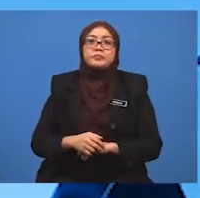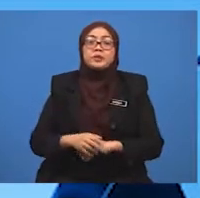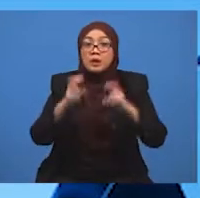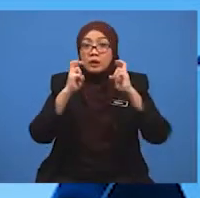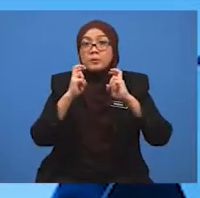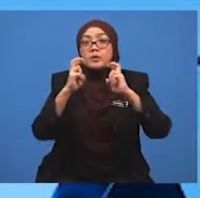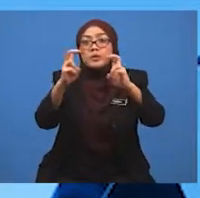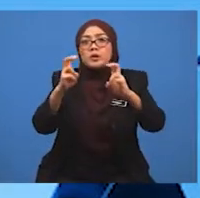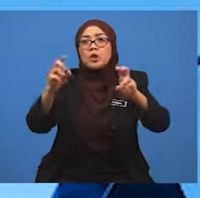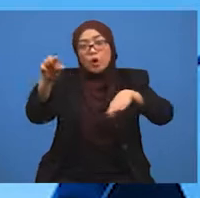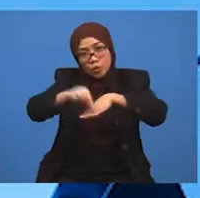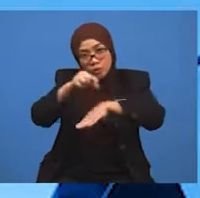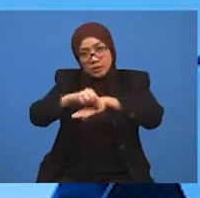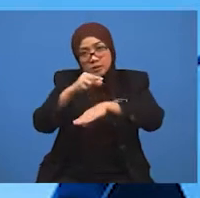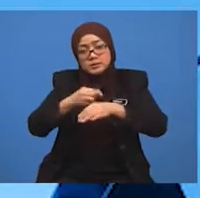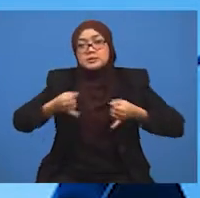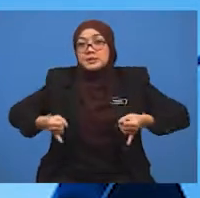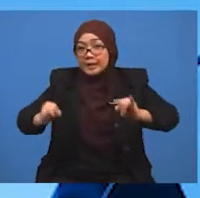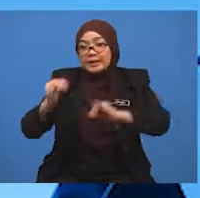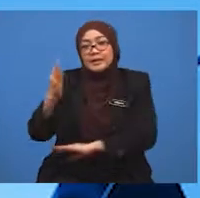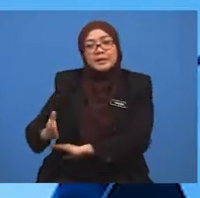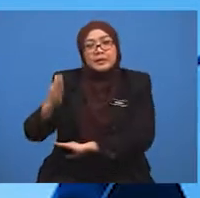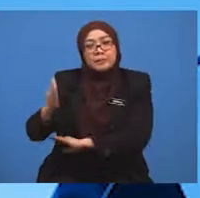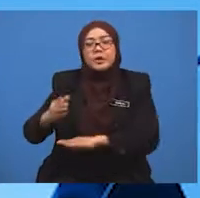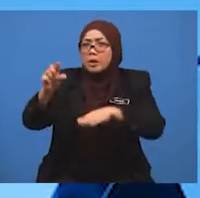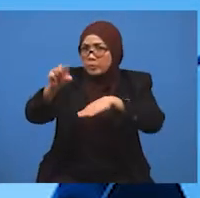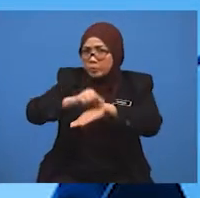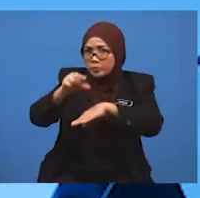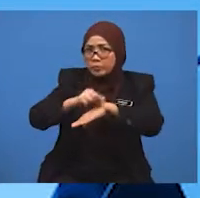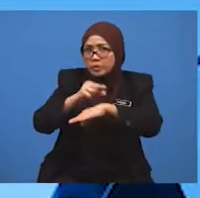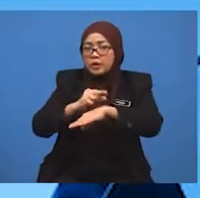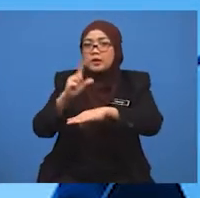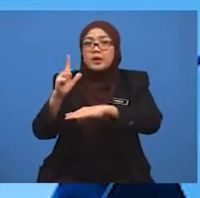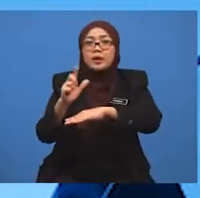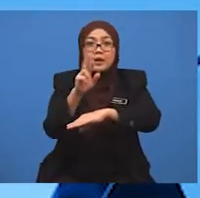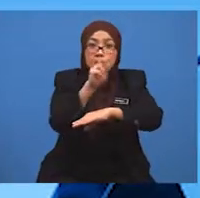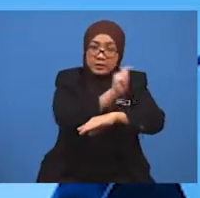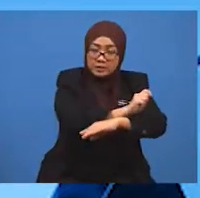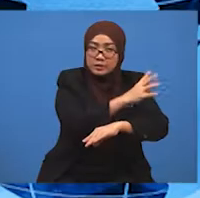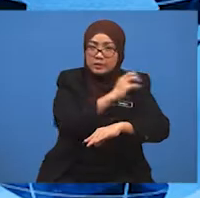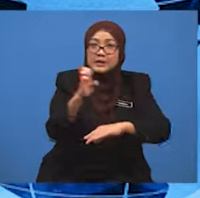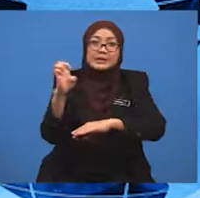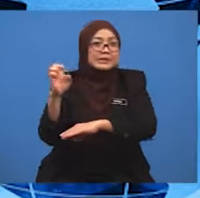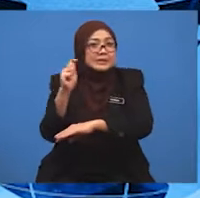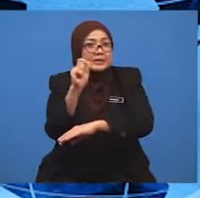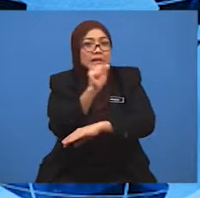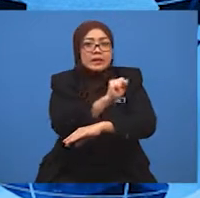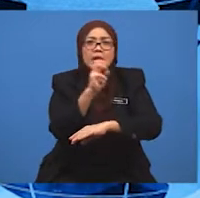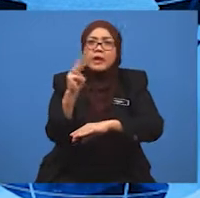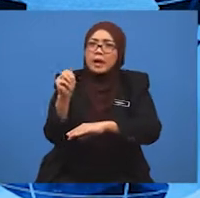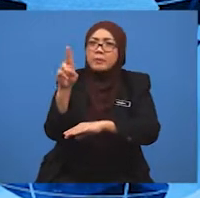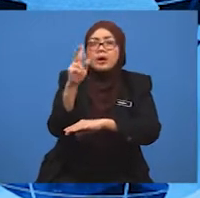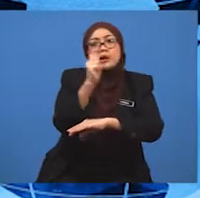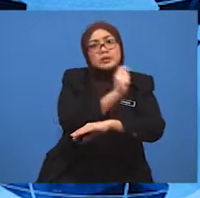jalan kereta api iaitu LRT, MRT dan ETS. Pengangkutan